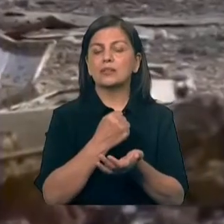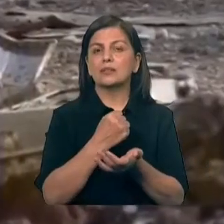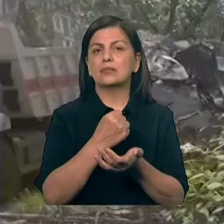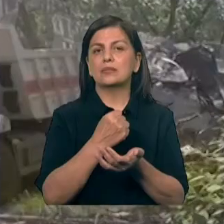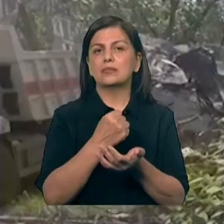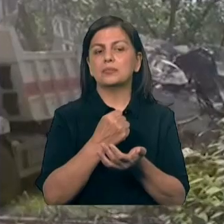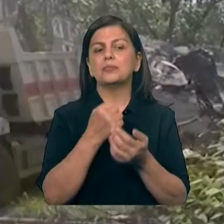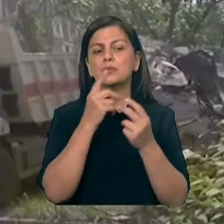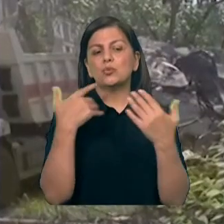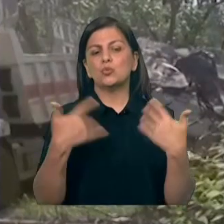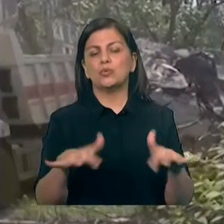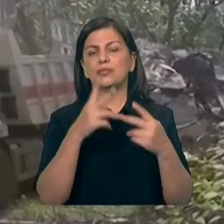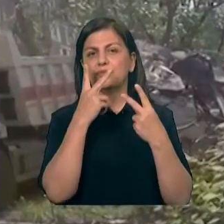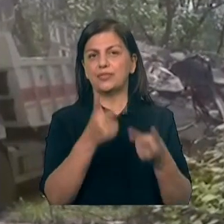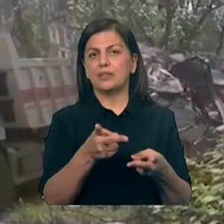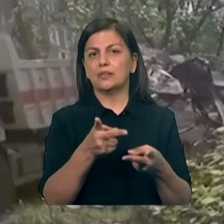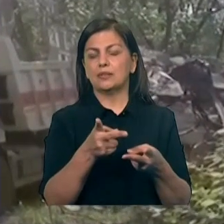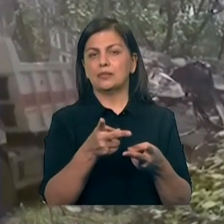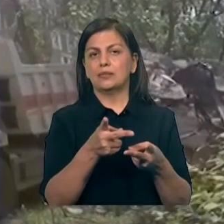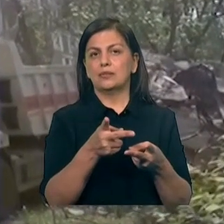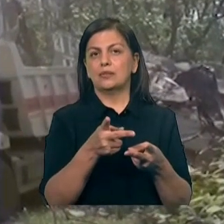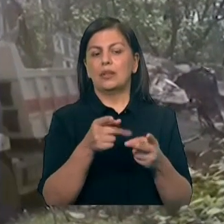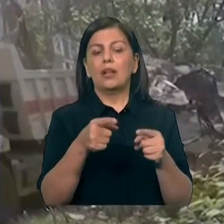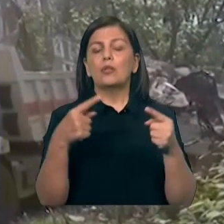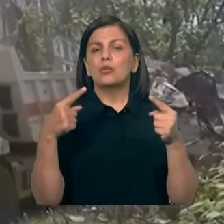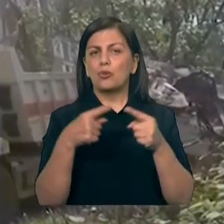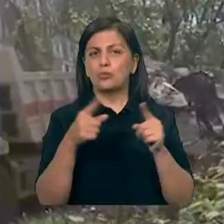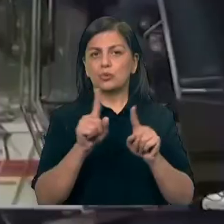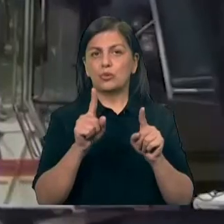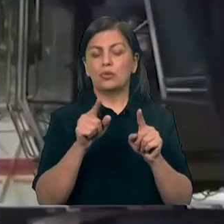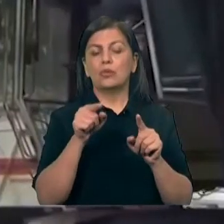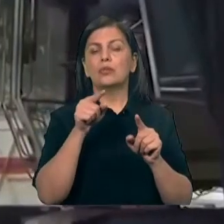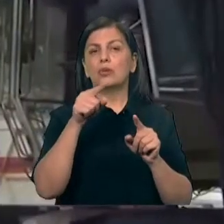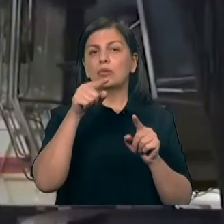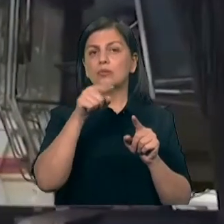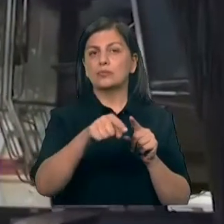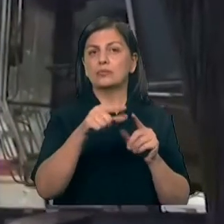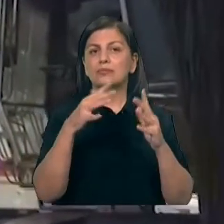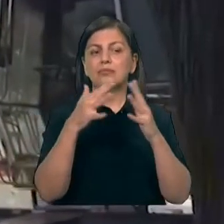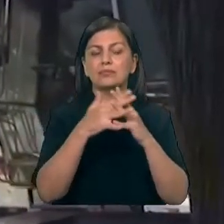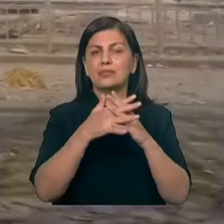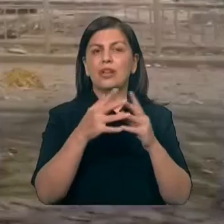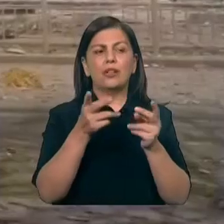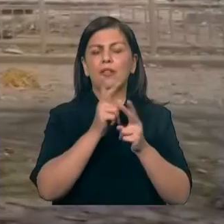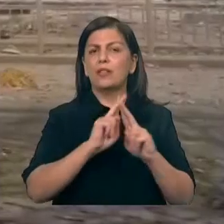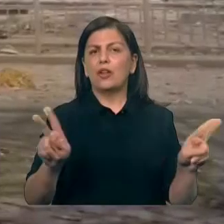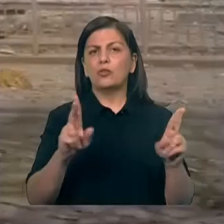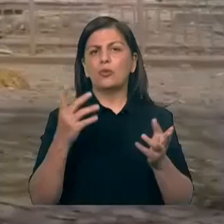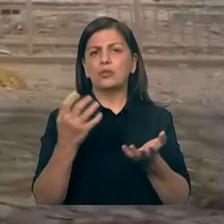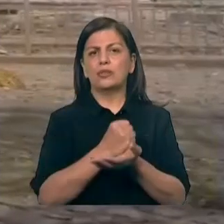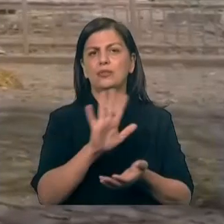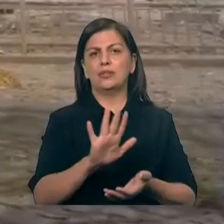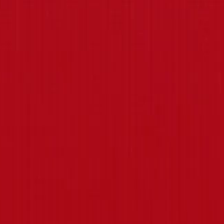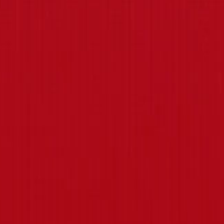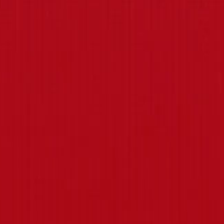olsa özünü göstərməyə başlayır. Bununla belə o da dəqiqdir ki, qaliblər sırasında savaş tərəflərindən heç biri yer almayacaq.